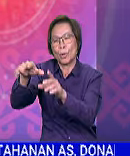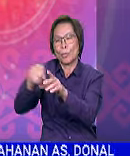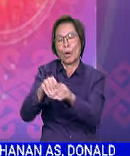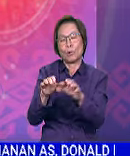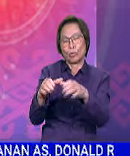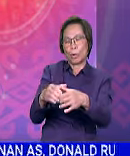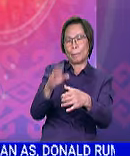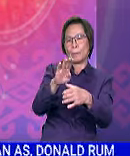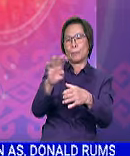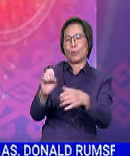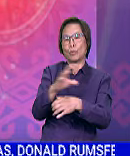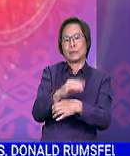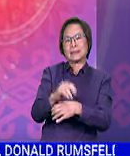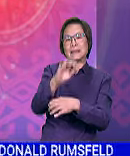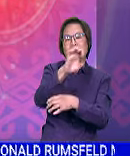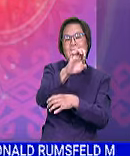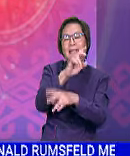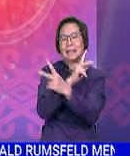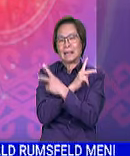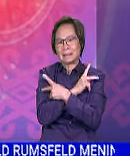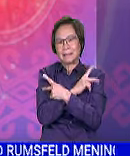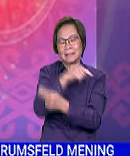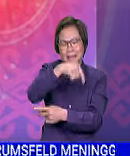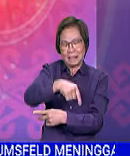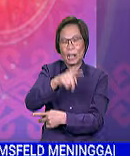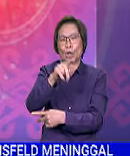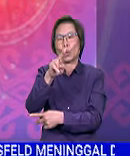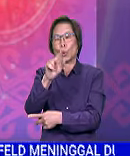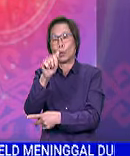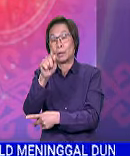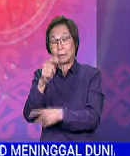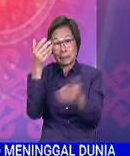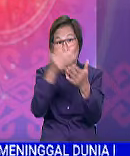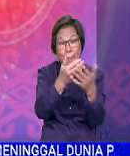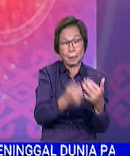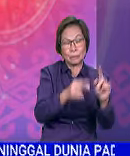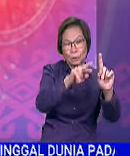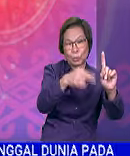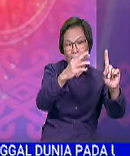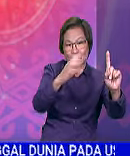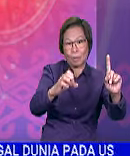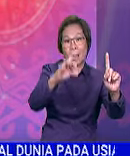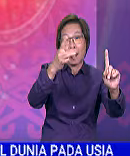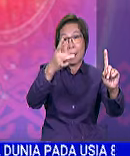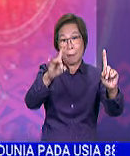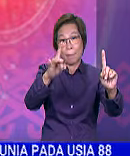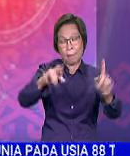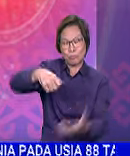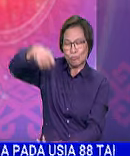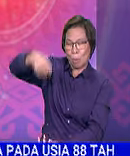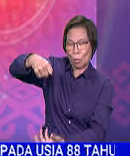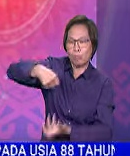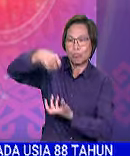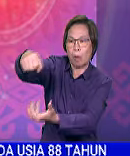B40 dan IKC di Pulau Banggi, Kudat. Setakat ini, sebanyak 1,618 bakul